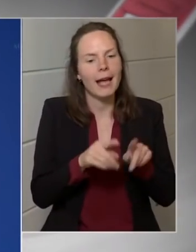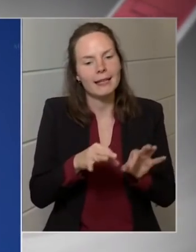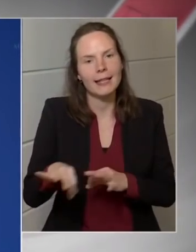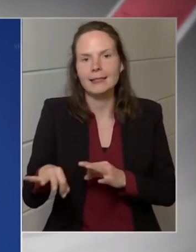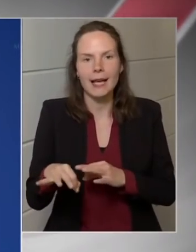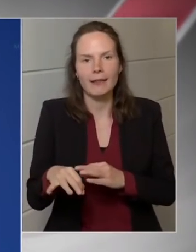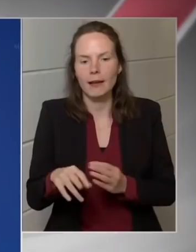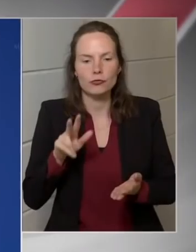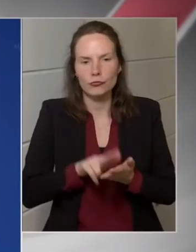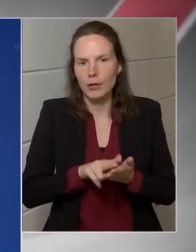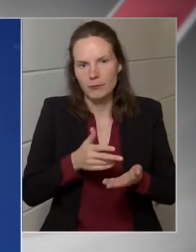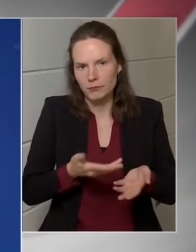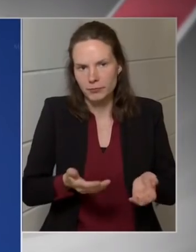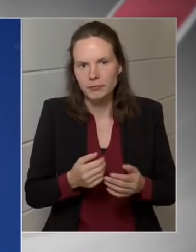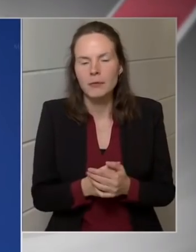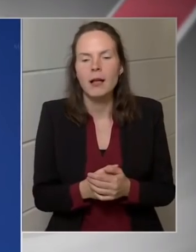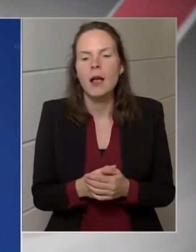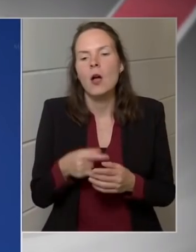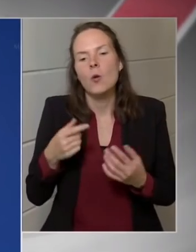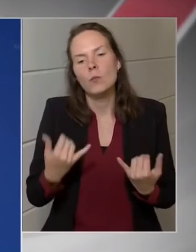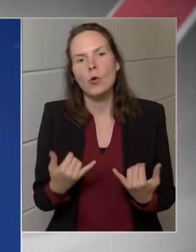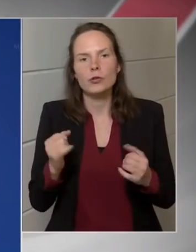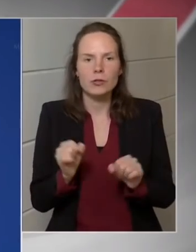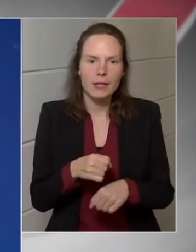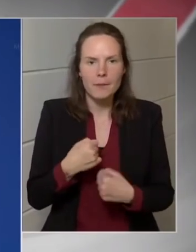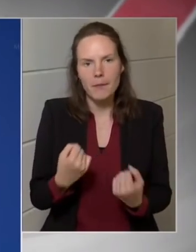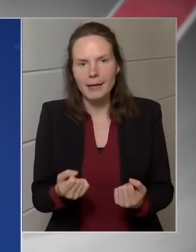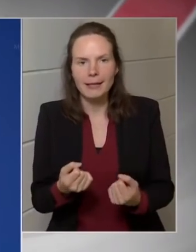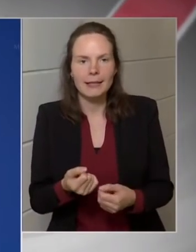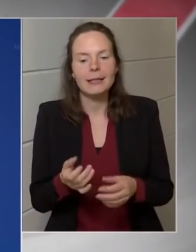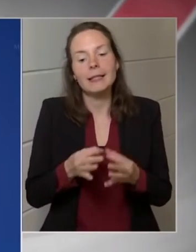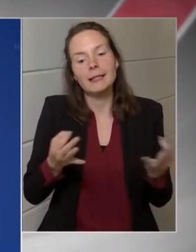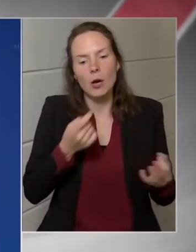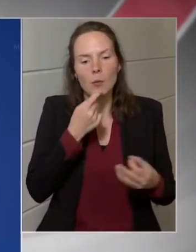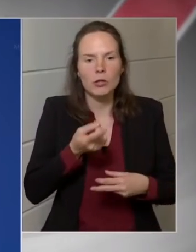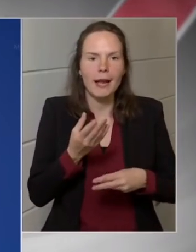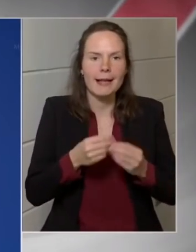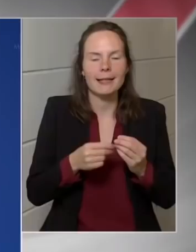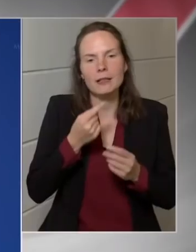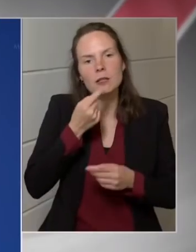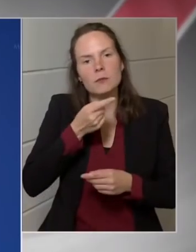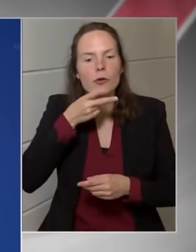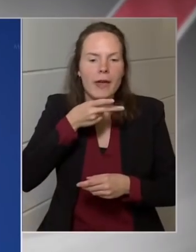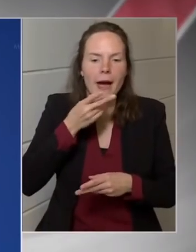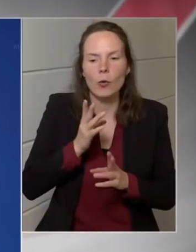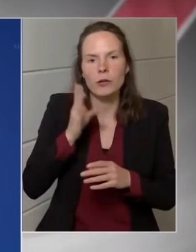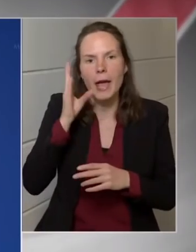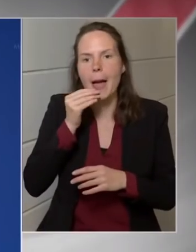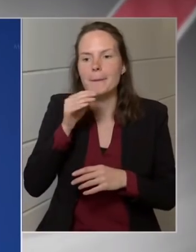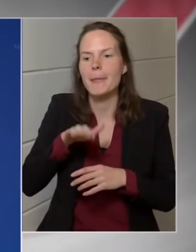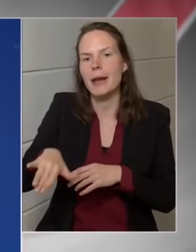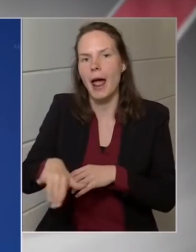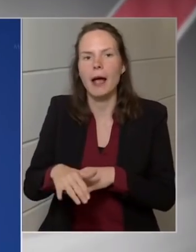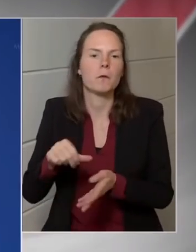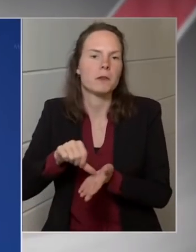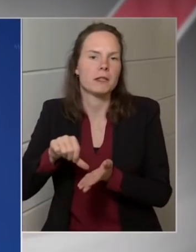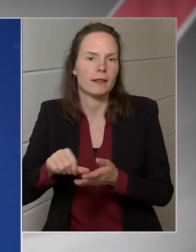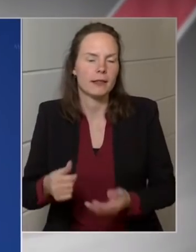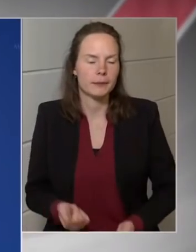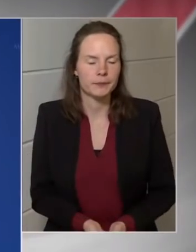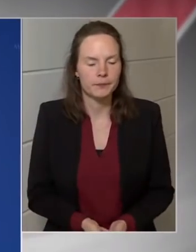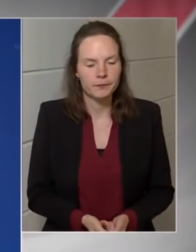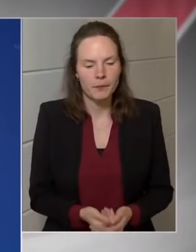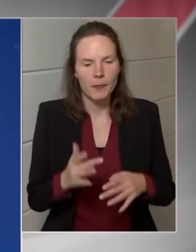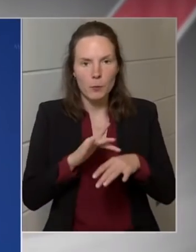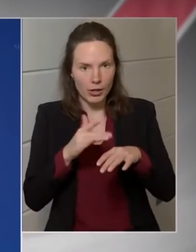érdekében léptek fel. Most is fogunk ilyeneket találni, akik mindig elmondják, hogy jobb lenne ezek az indítszikéseket nem meghozni, és miután ezt nem merik